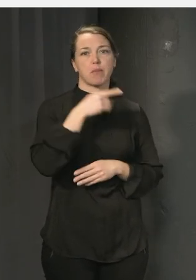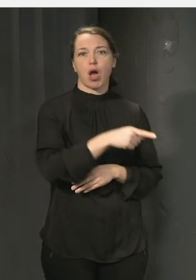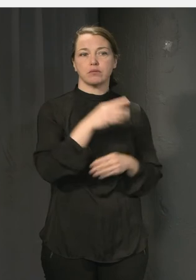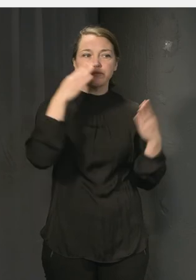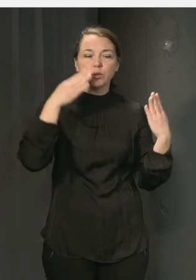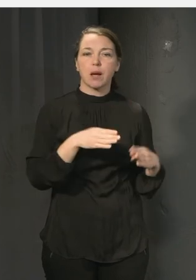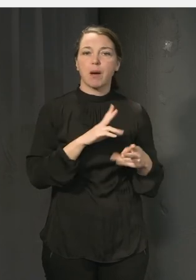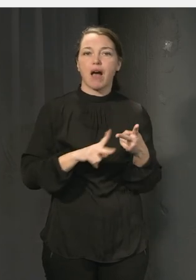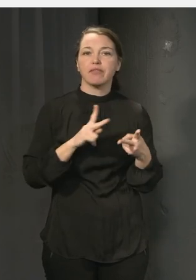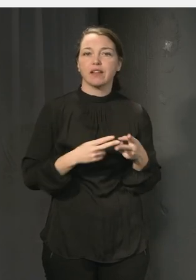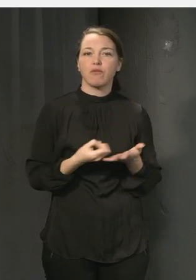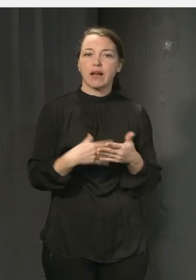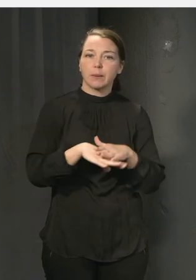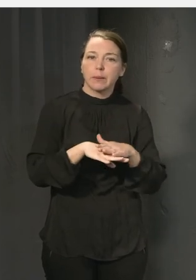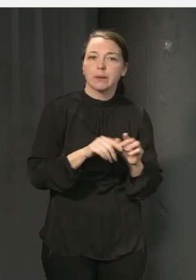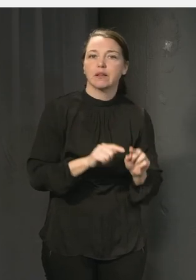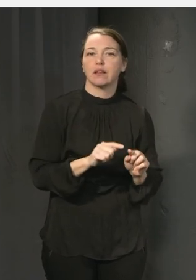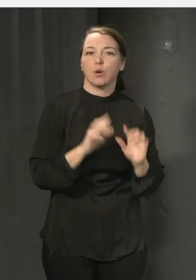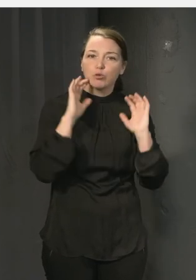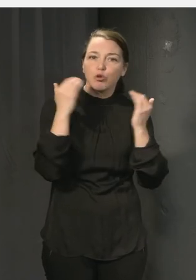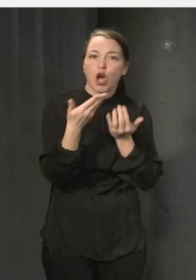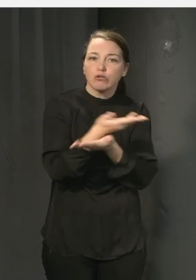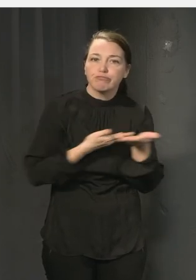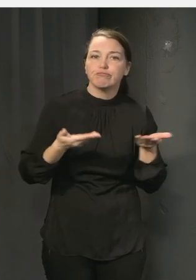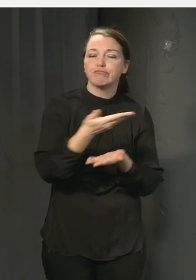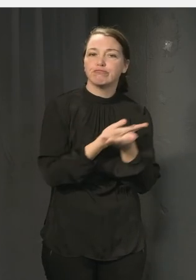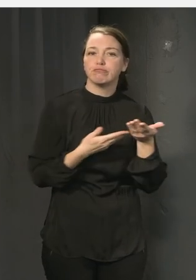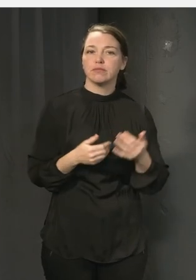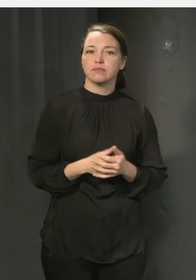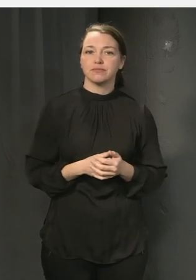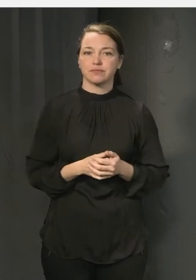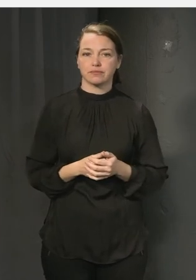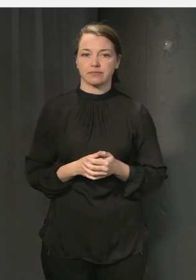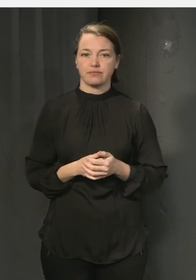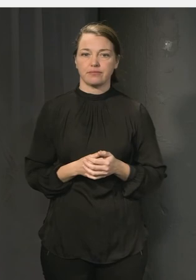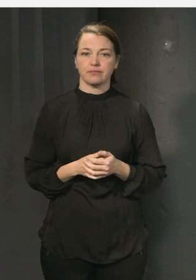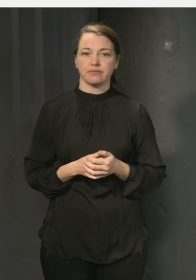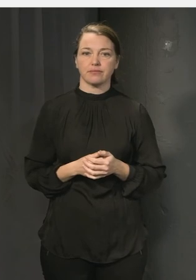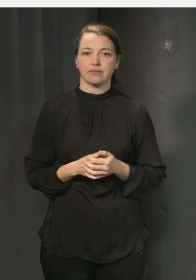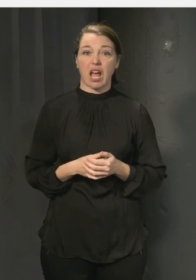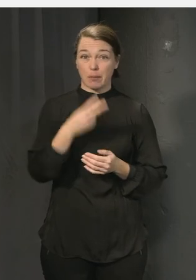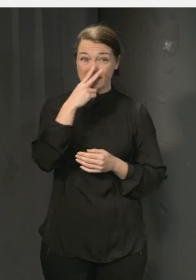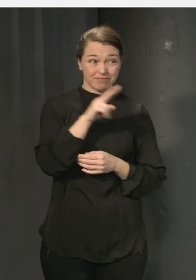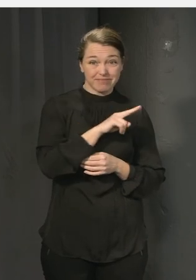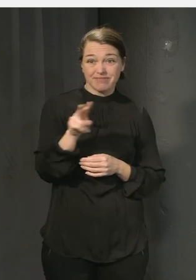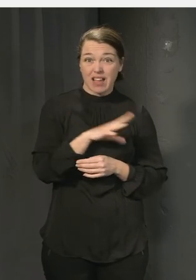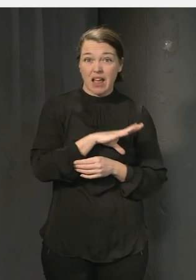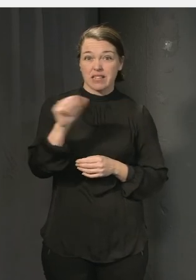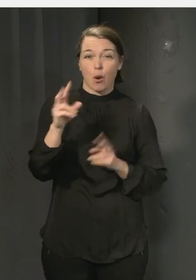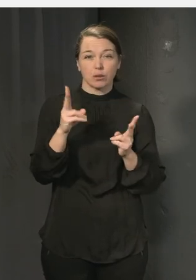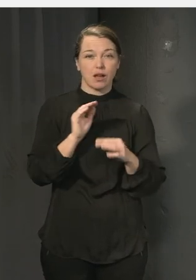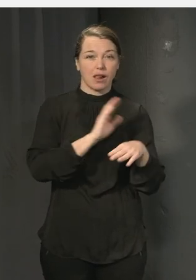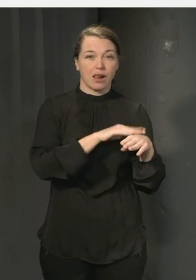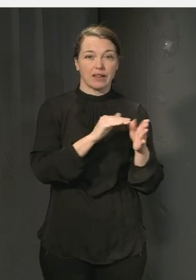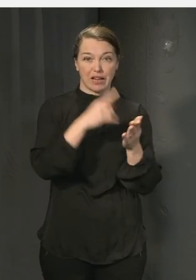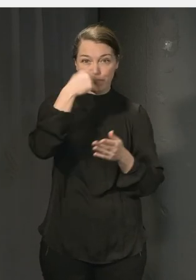att träna eleverna i det här sociala samspelet men den här allsidigheten det kanske också är en liten uppmaning till föräldrar för de